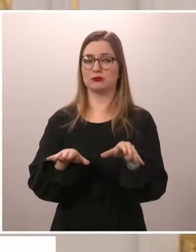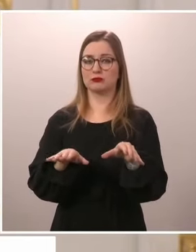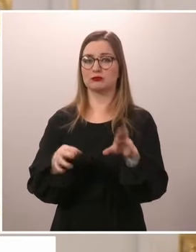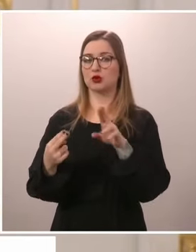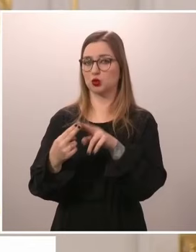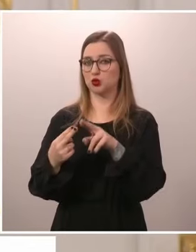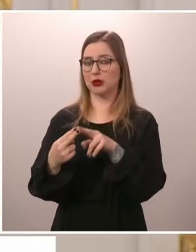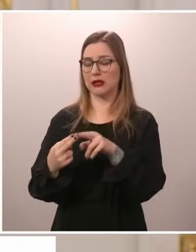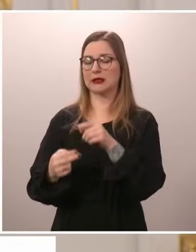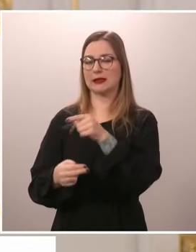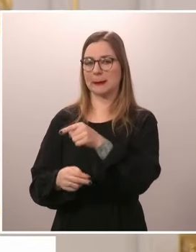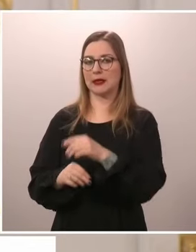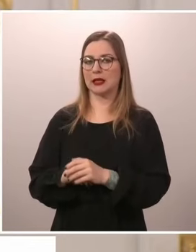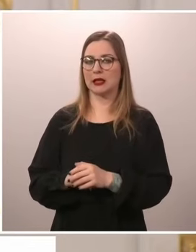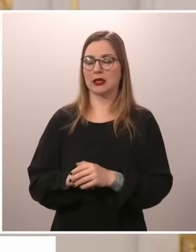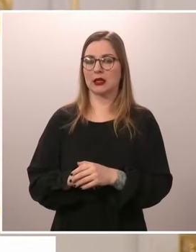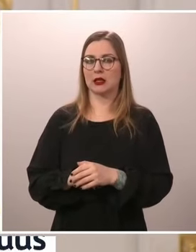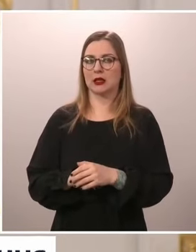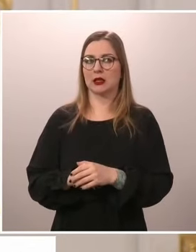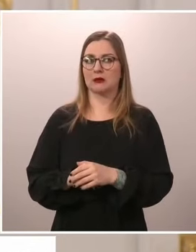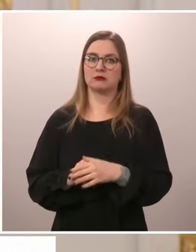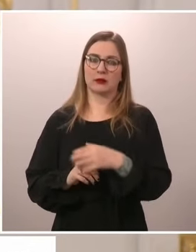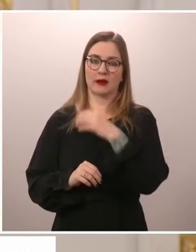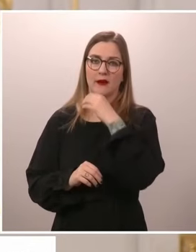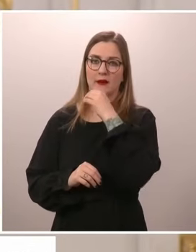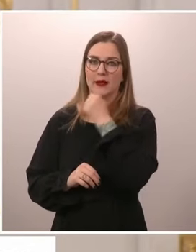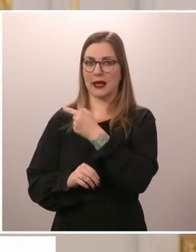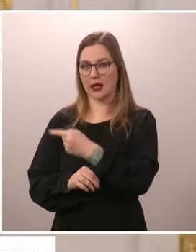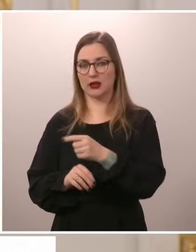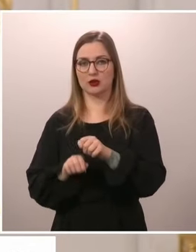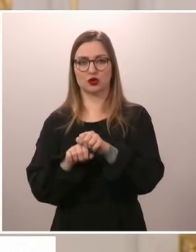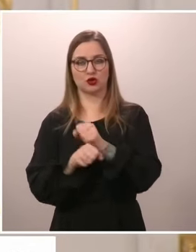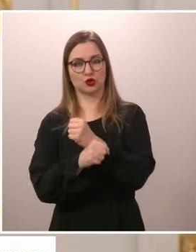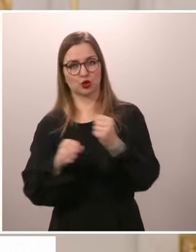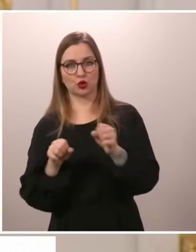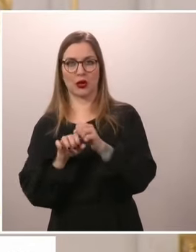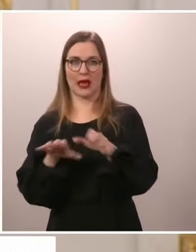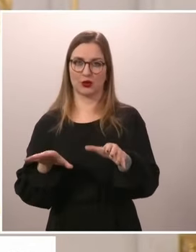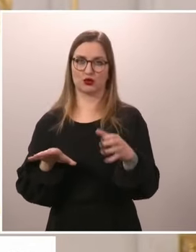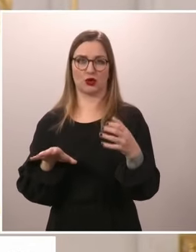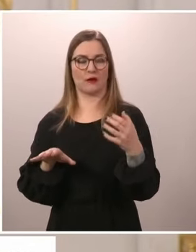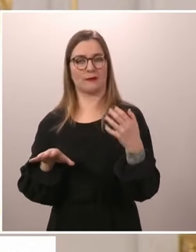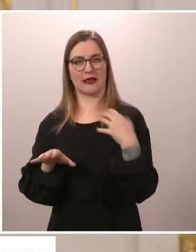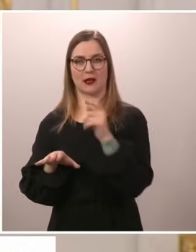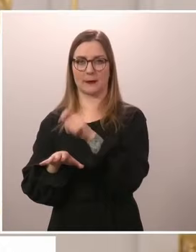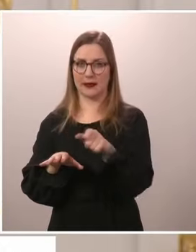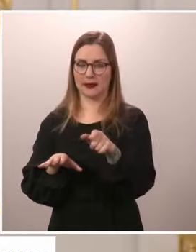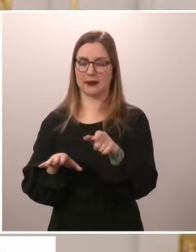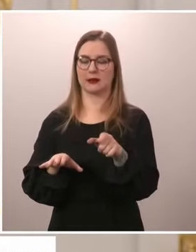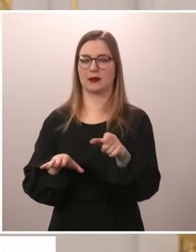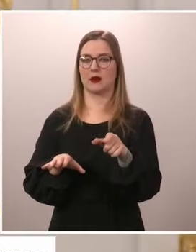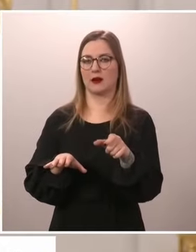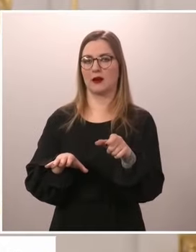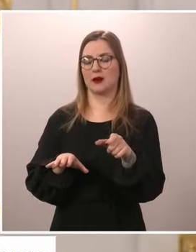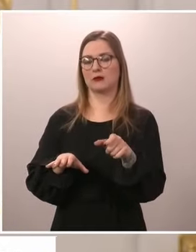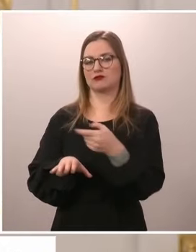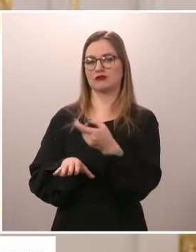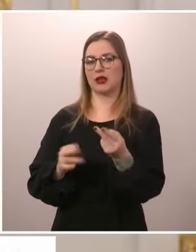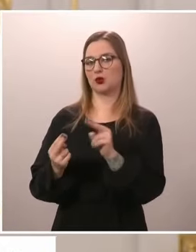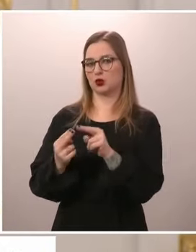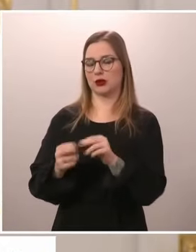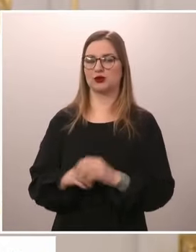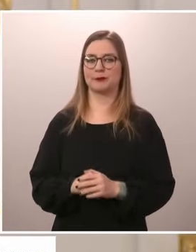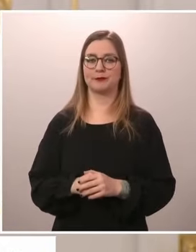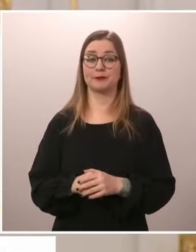Venäjän suurlähetystön virkamiehiin ja viranomaisiin. Poliittinen suhde on